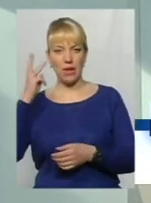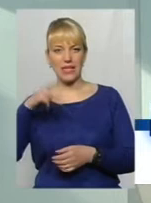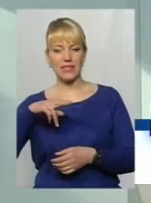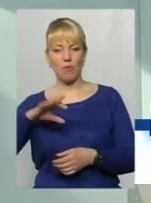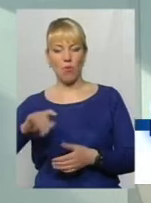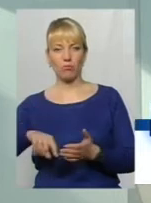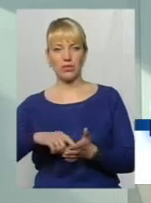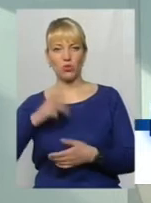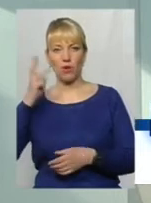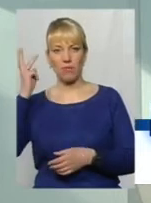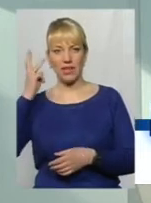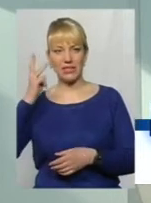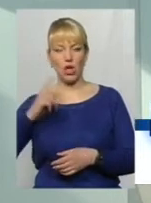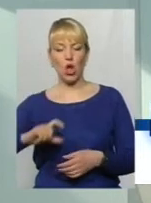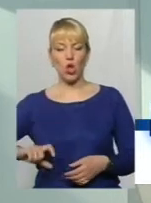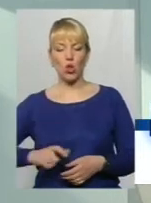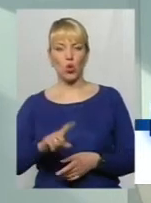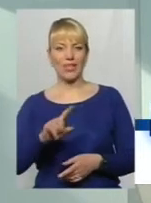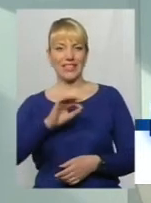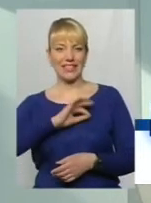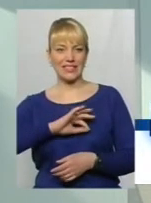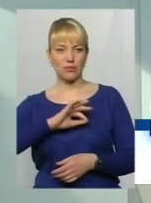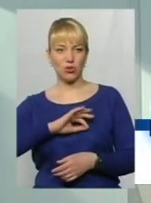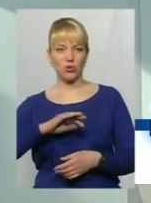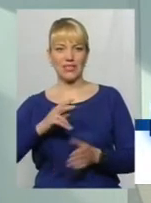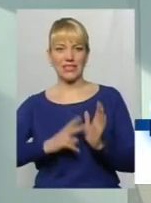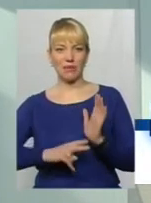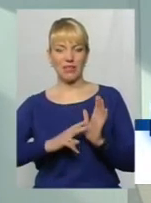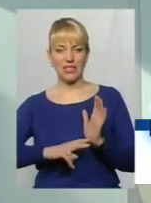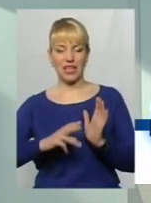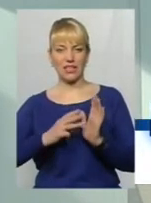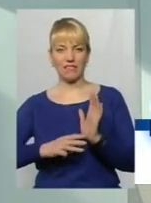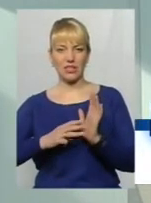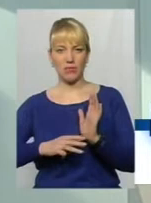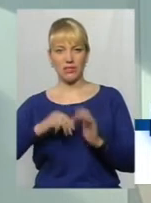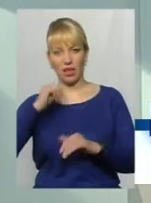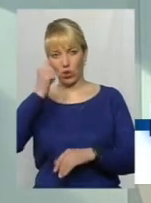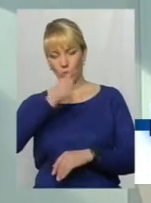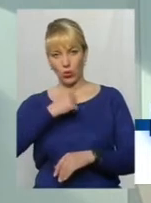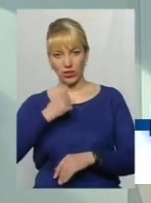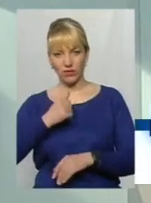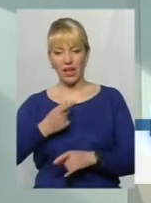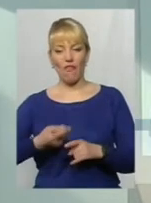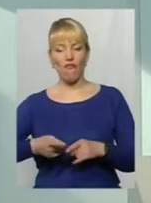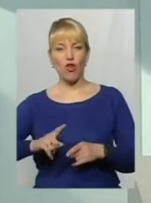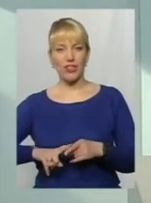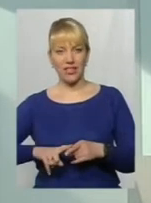Хмельницькому дороги, які експлуатуються вже з 70-80-х років, вони